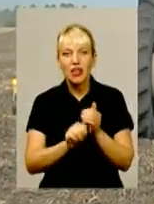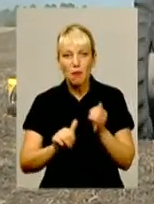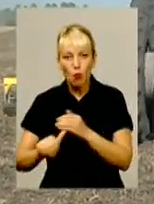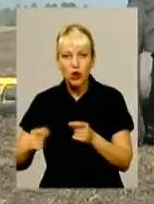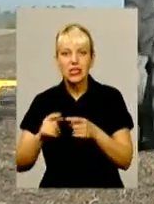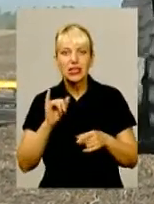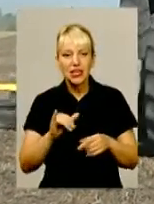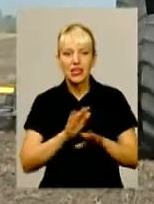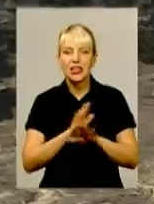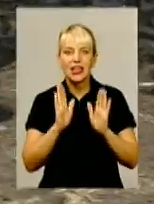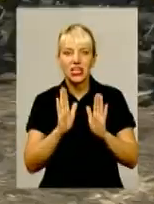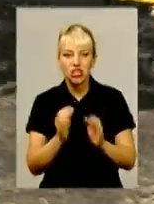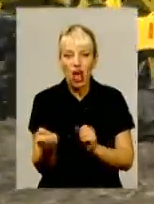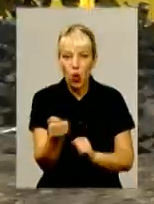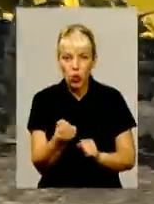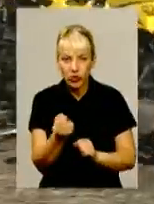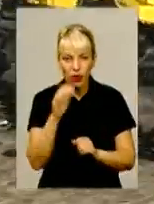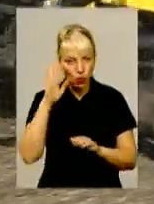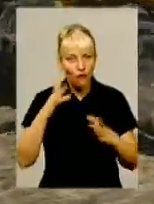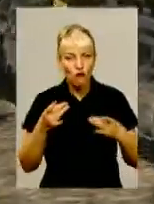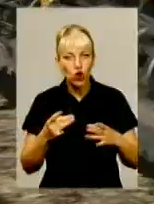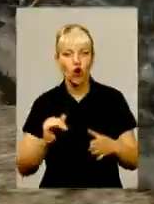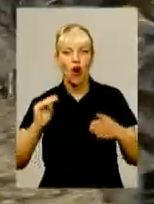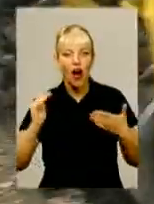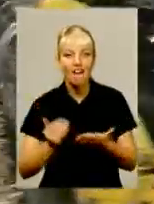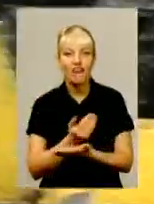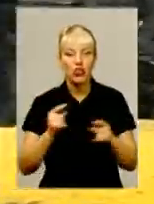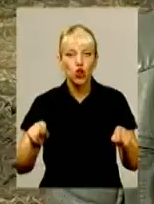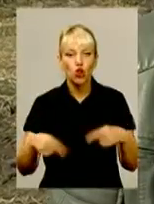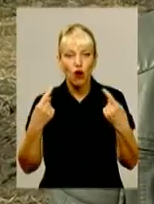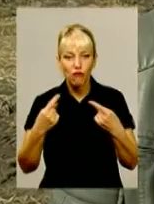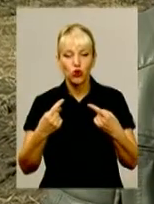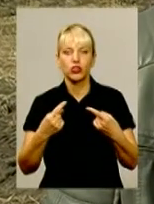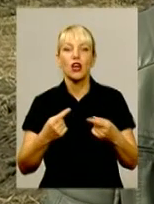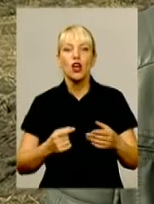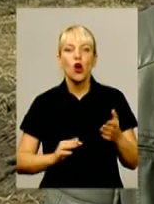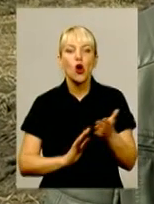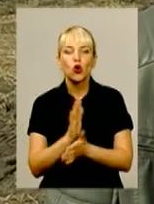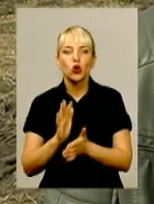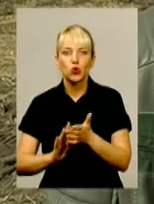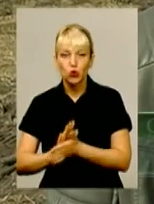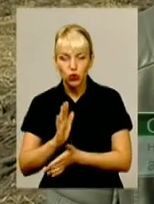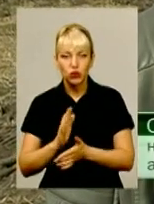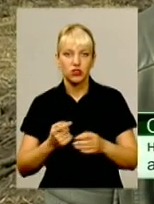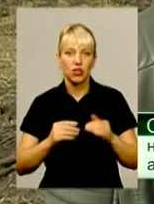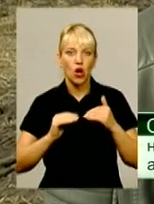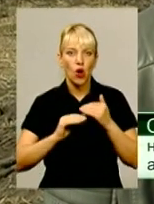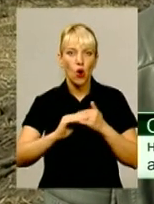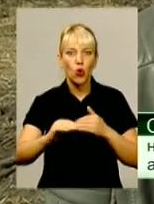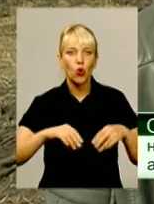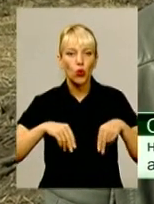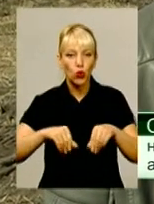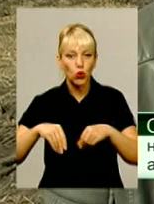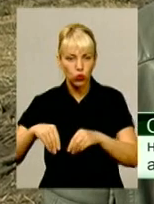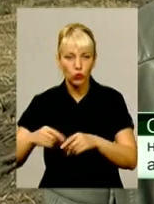Таким чином не лише утримують землі дефіцитну вологу, а й відновлюють родючість ґрунту. Не тільки збільшення урожайності ми очікуємо, ми очікуємо